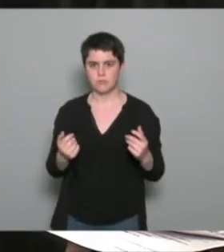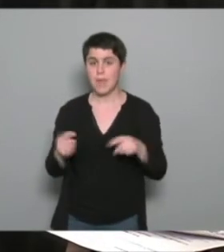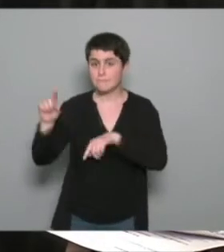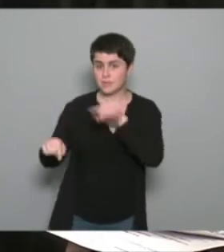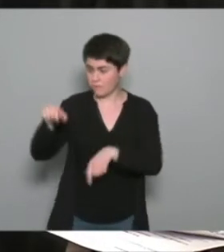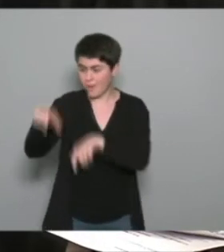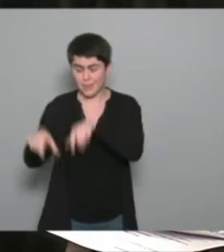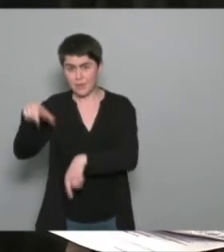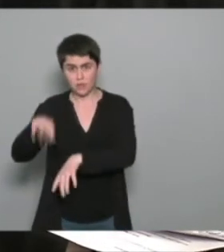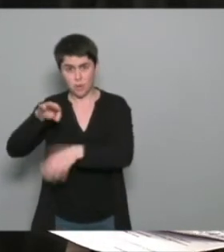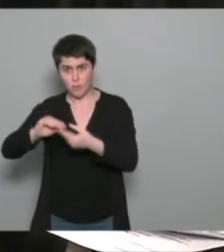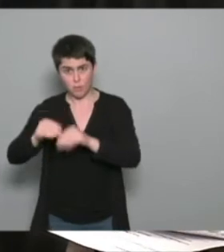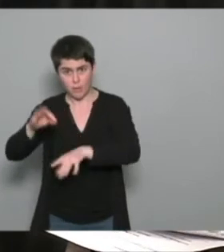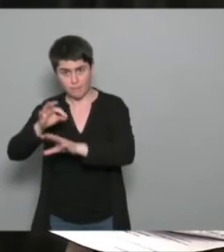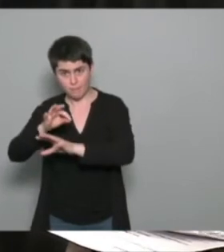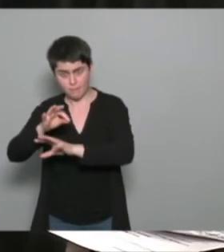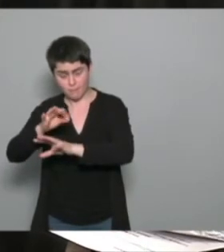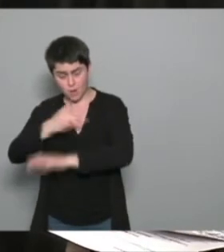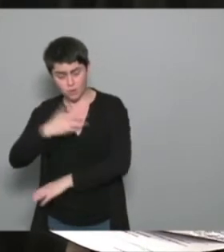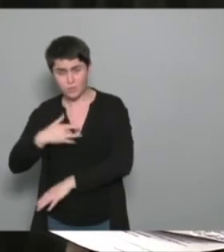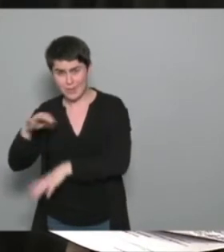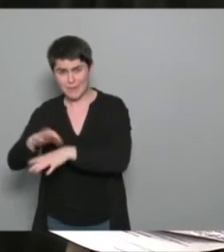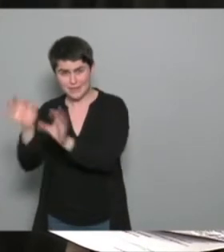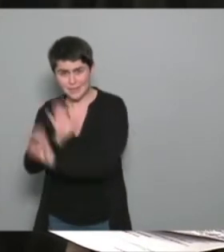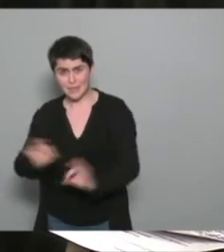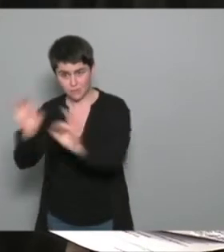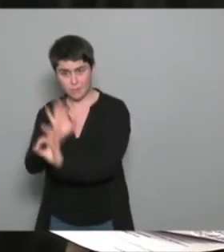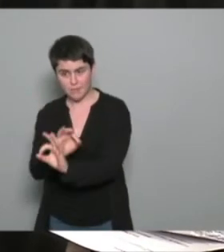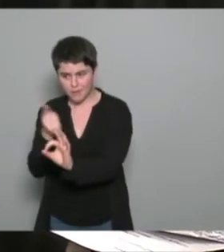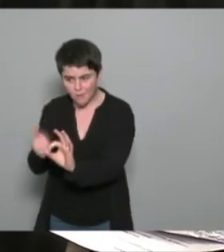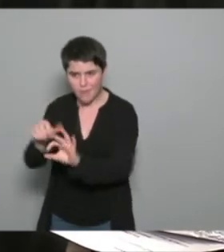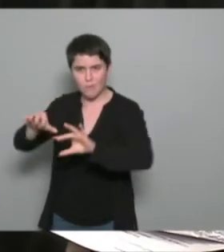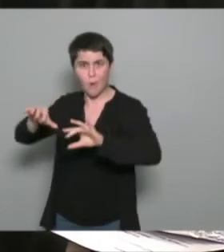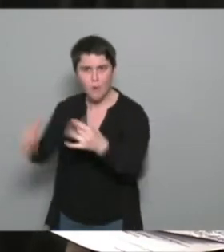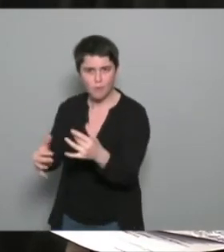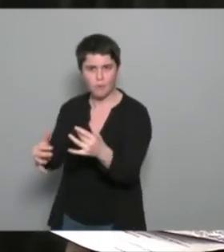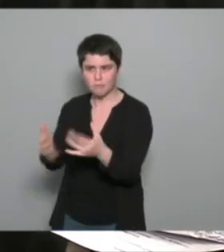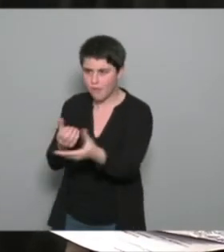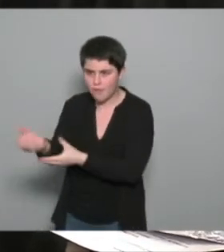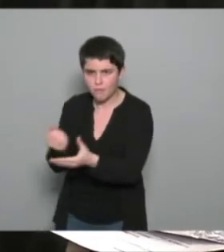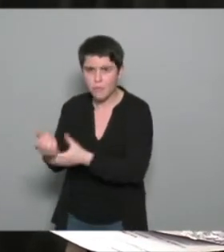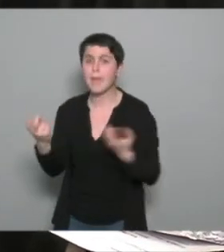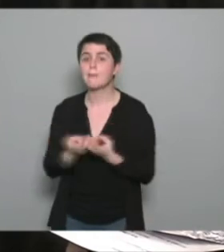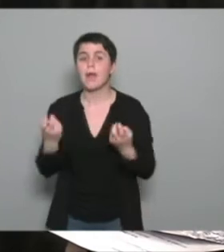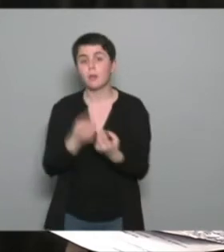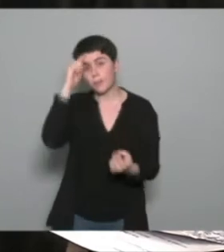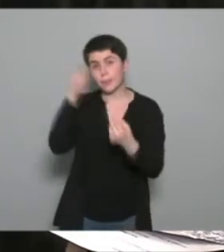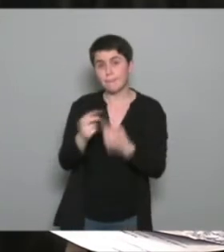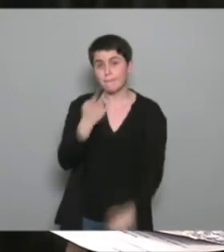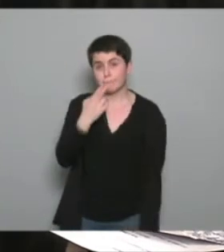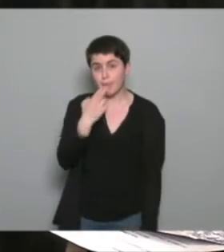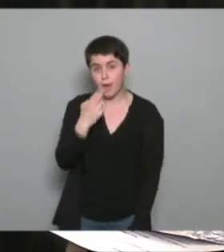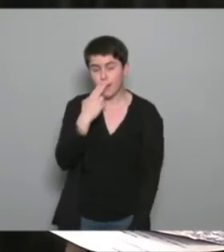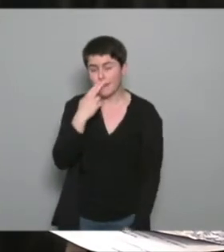problématiques de santé et le message et comment on va faire passer ce message là on le voit bien sur le tabac des milliers de personnes qui fument